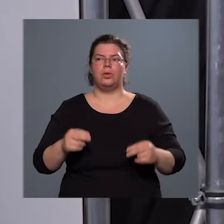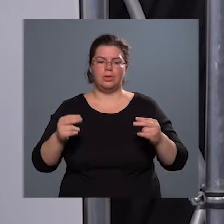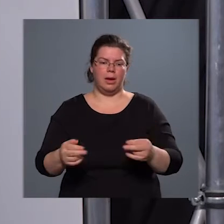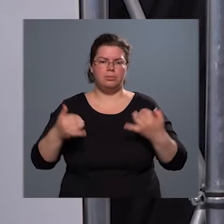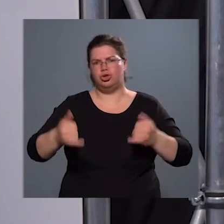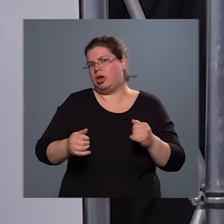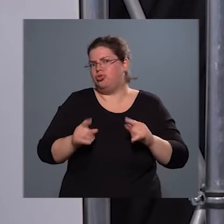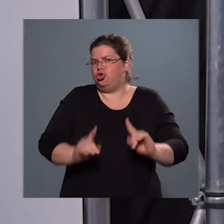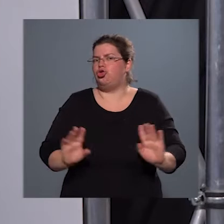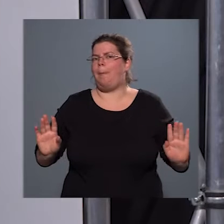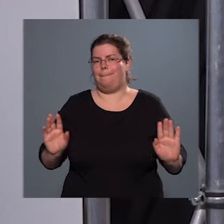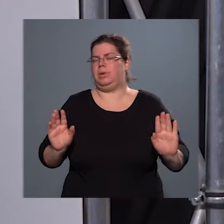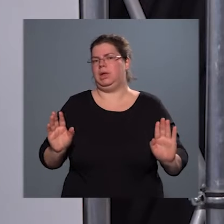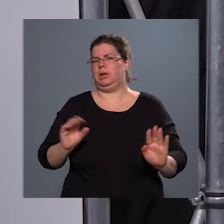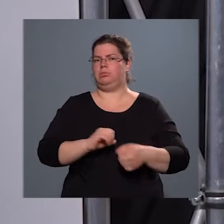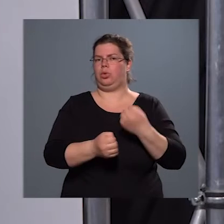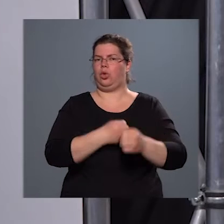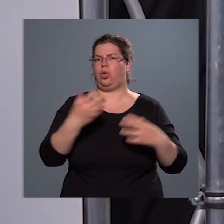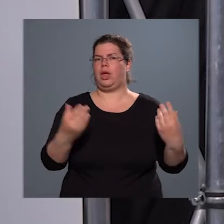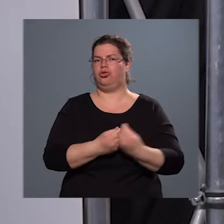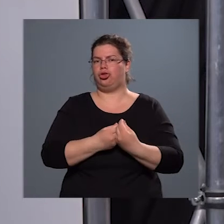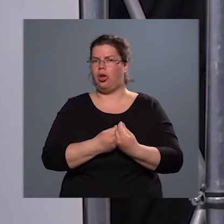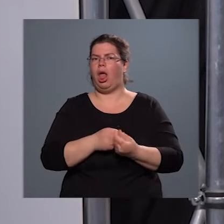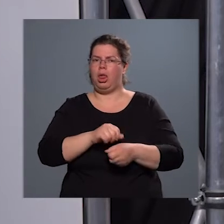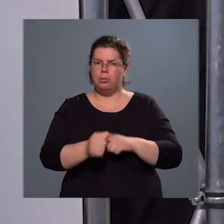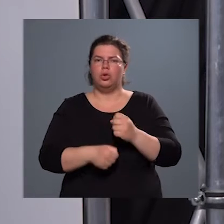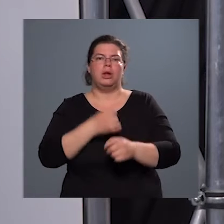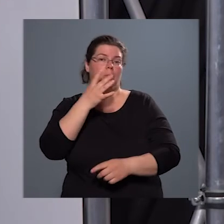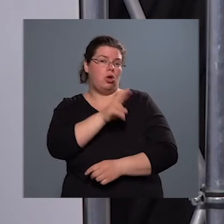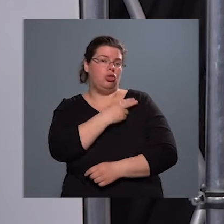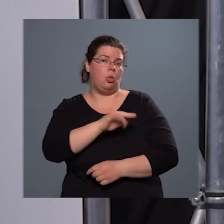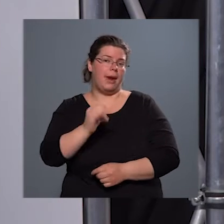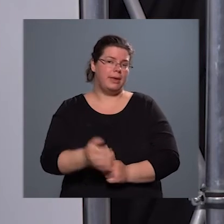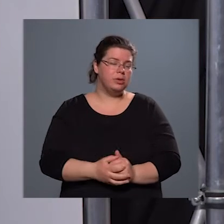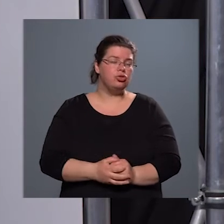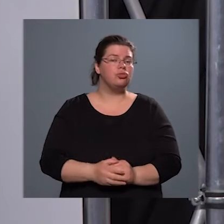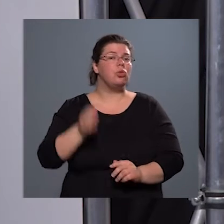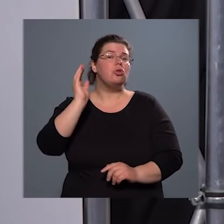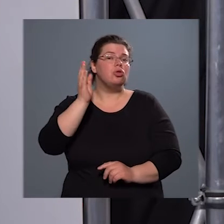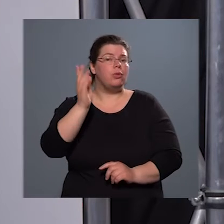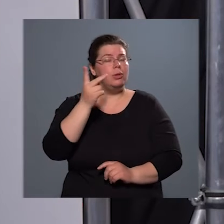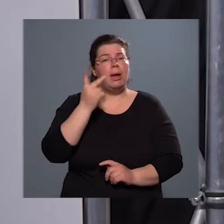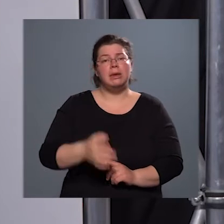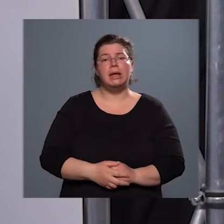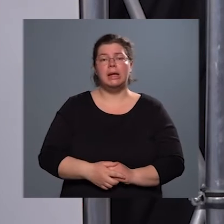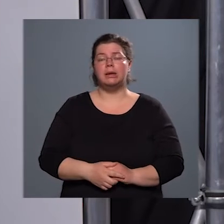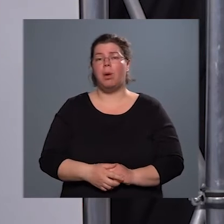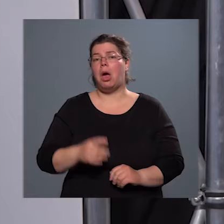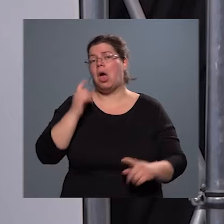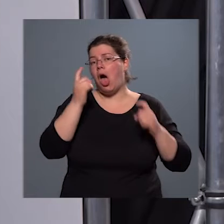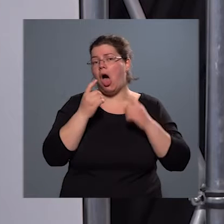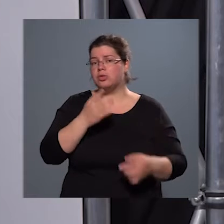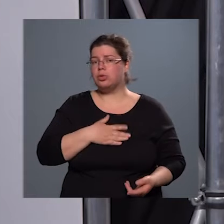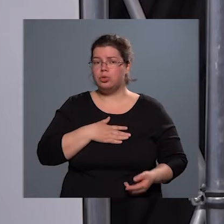most egy stabil működéssel működik a Bajcsi Kórház is. Jövőbe tekintve azt